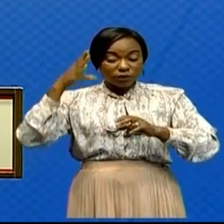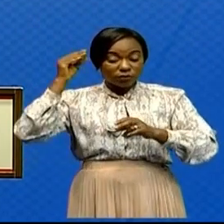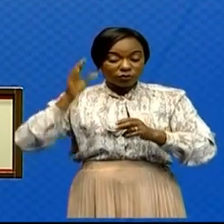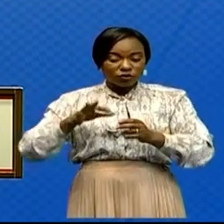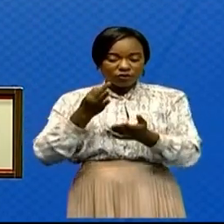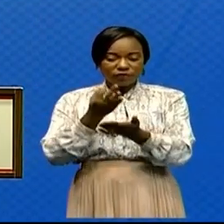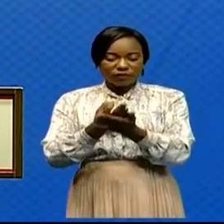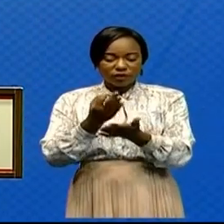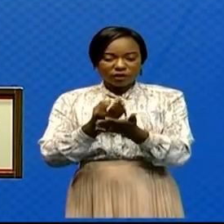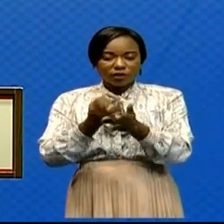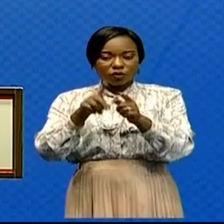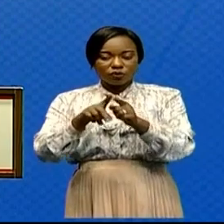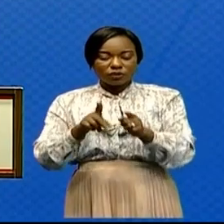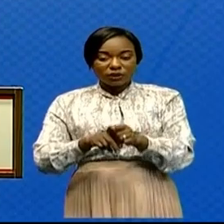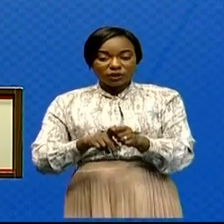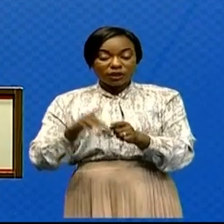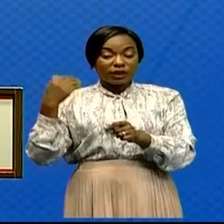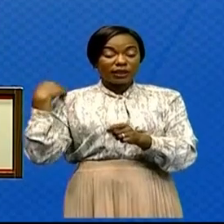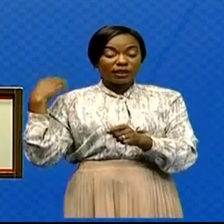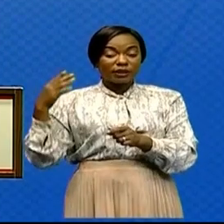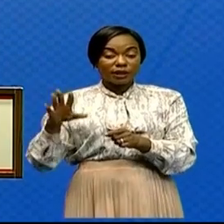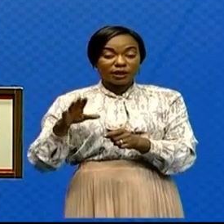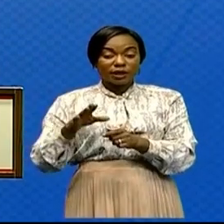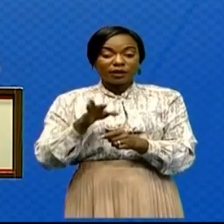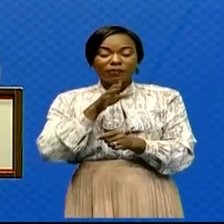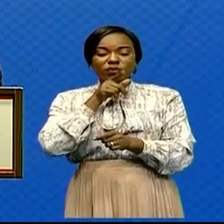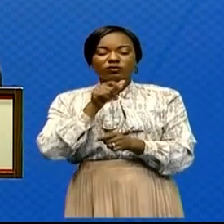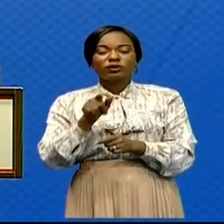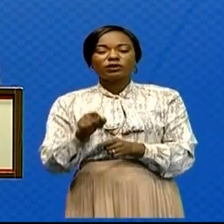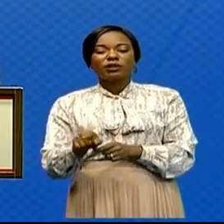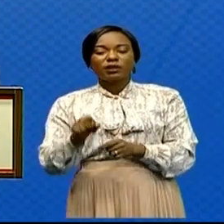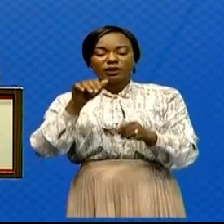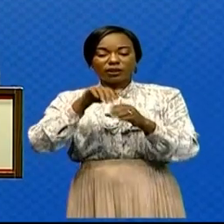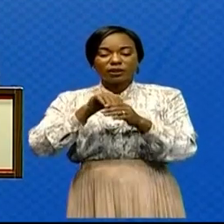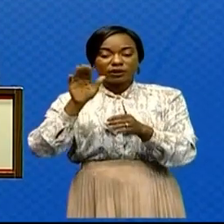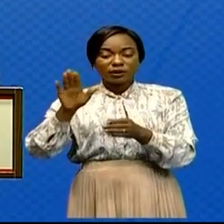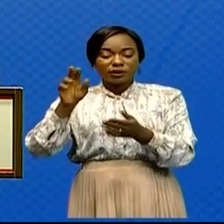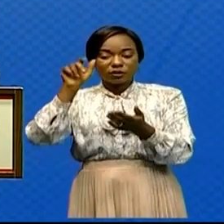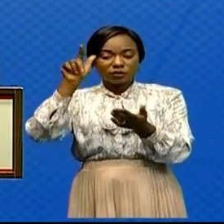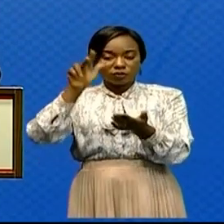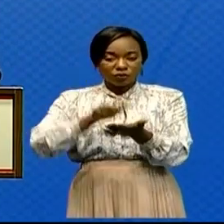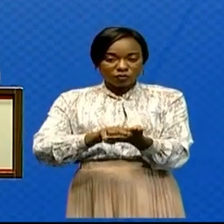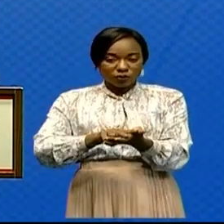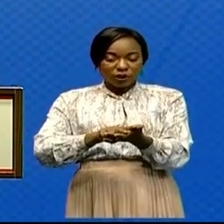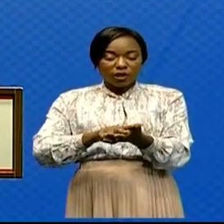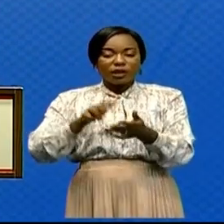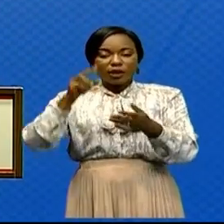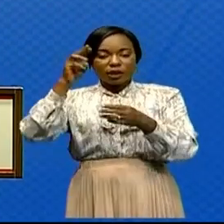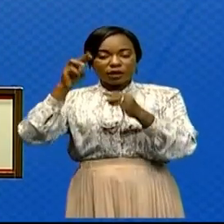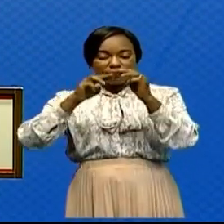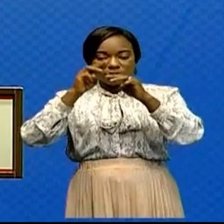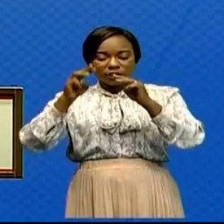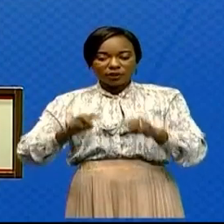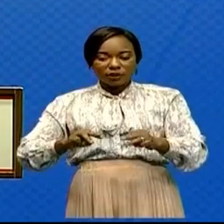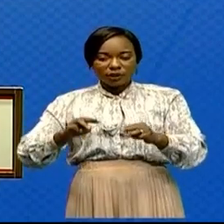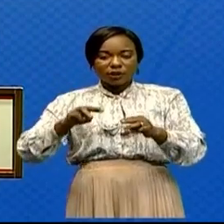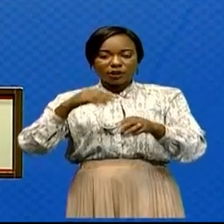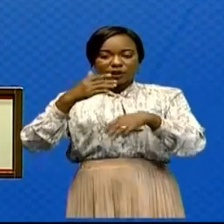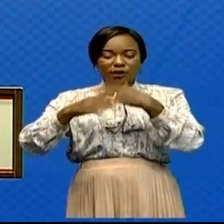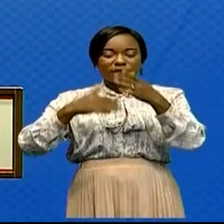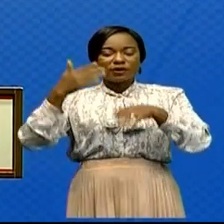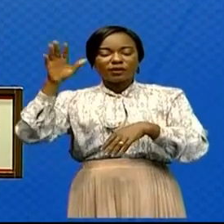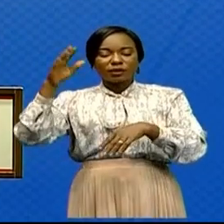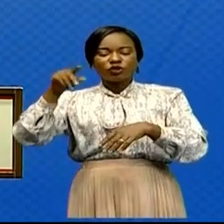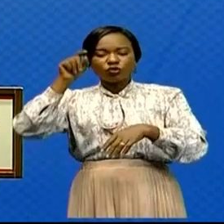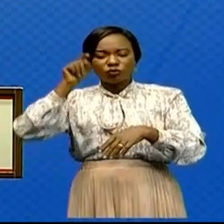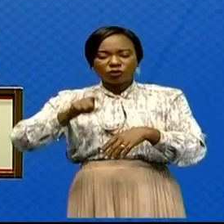'avérait que l'État a subi un préjudice dans l'exécution de ce contrat, le ministère des Affaires étrangères n'aura d'autre choix que de dénoncer